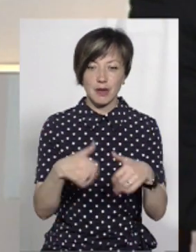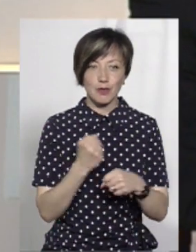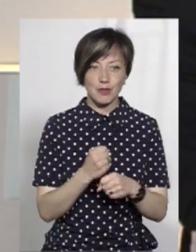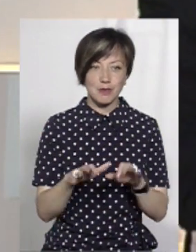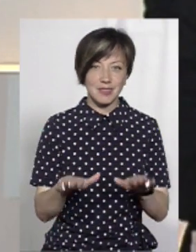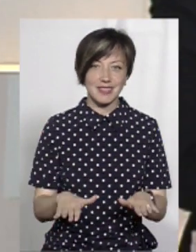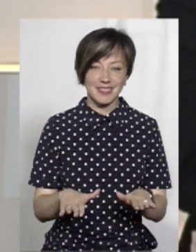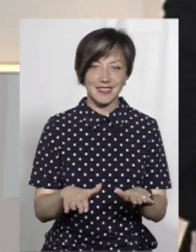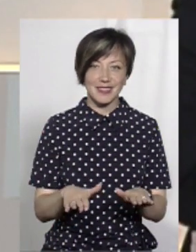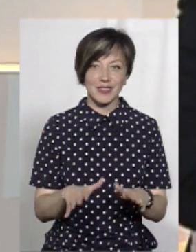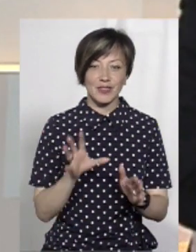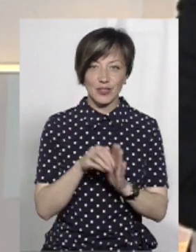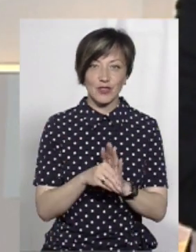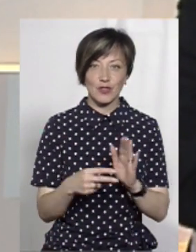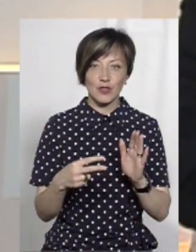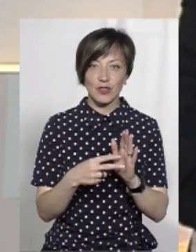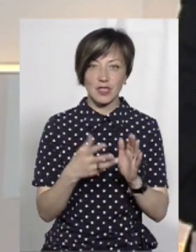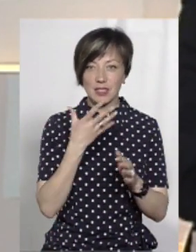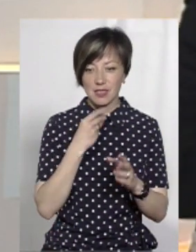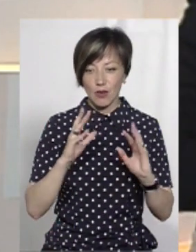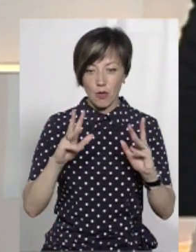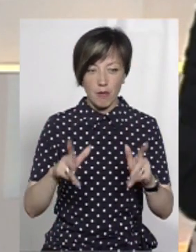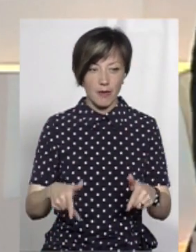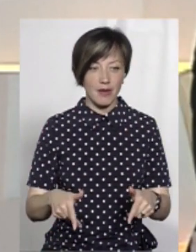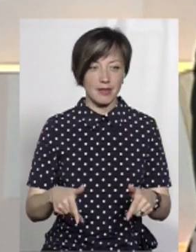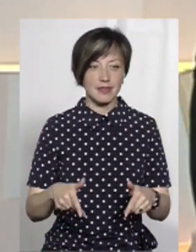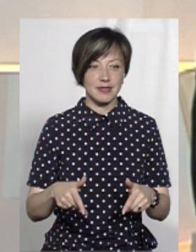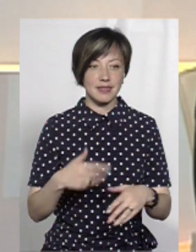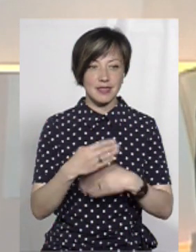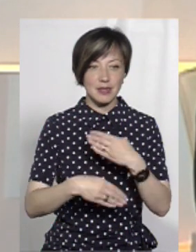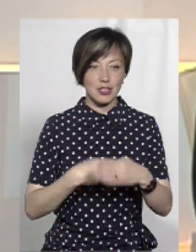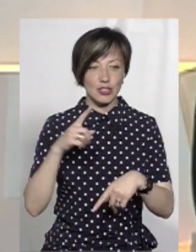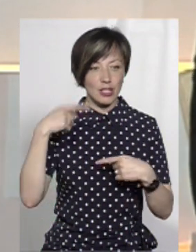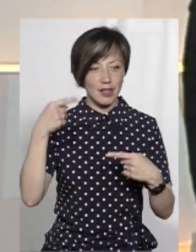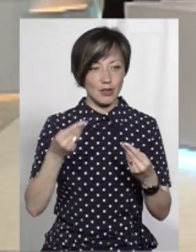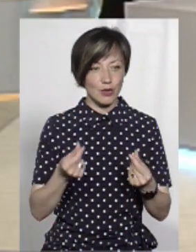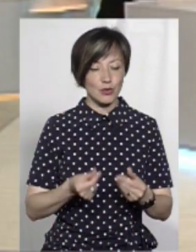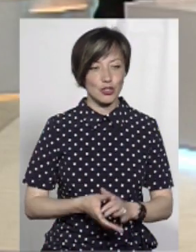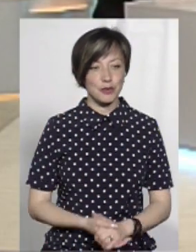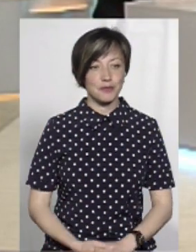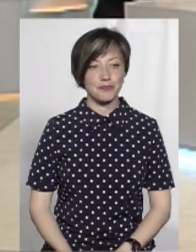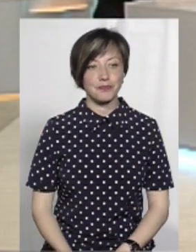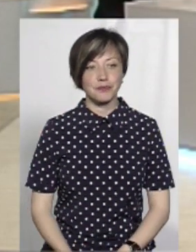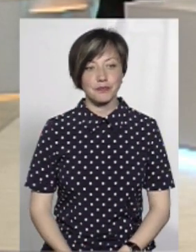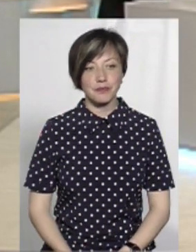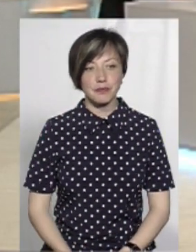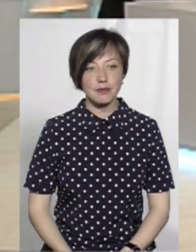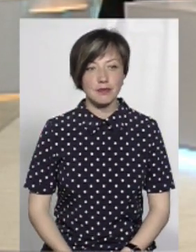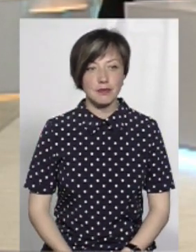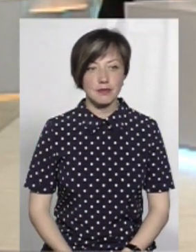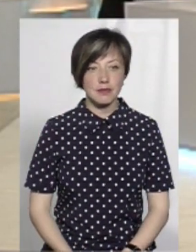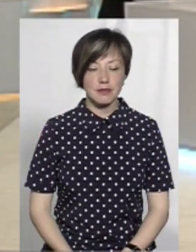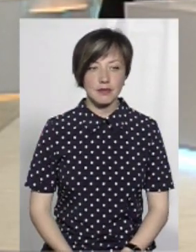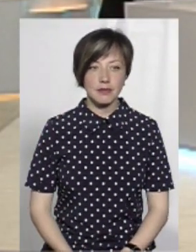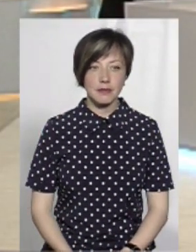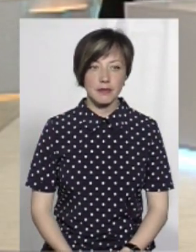робочі місця, включили красиві комбайни за шалені кошти. У нас